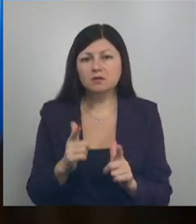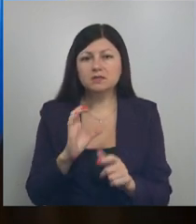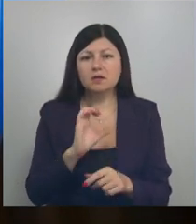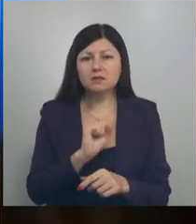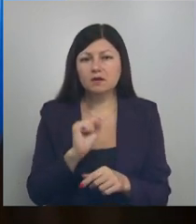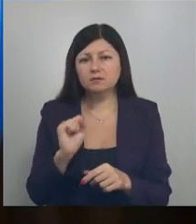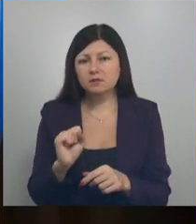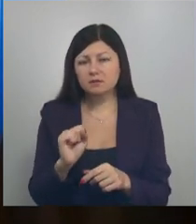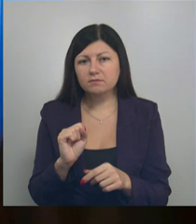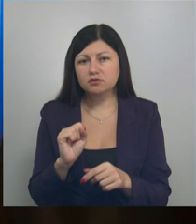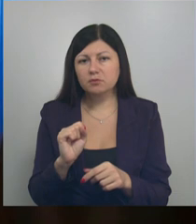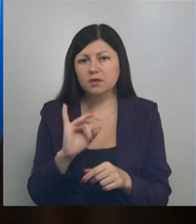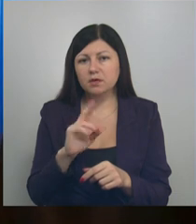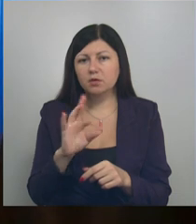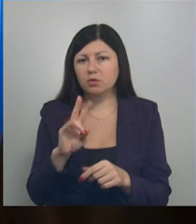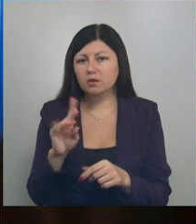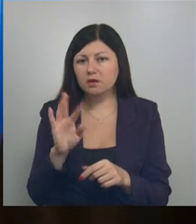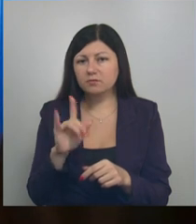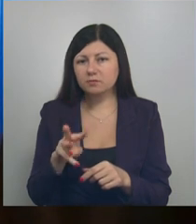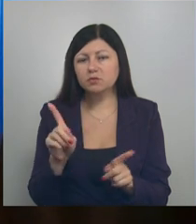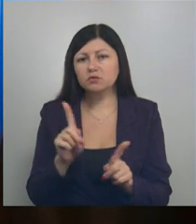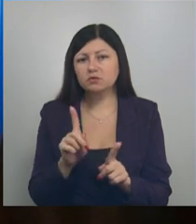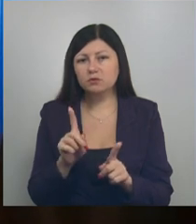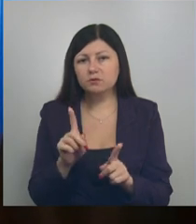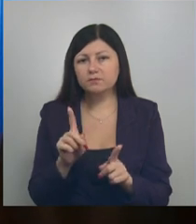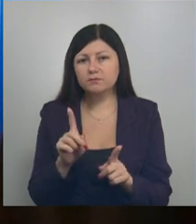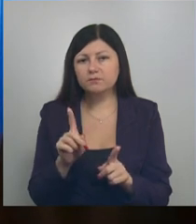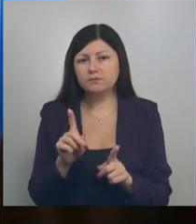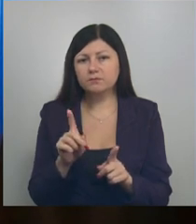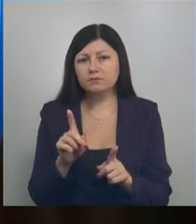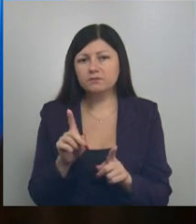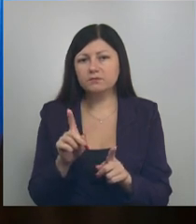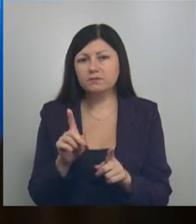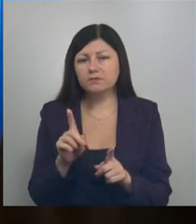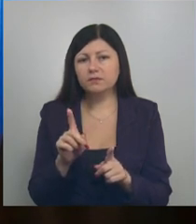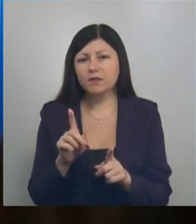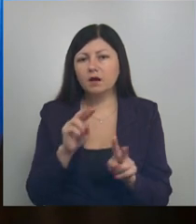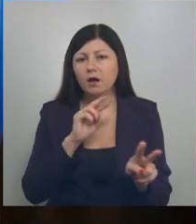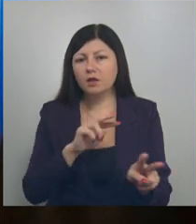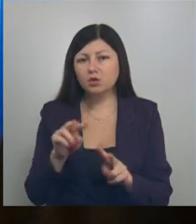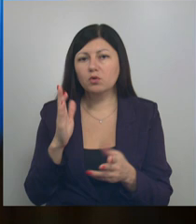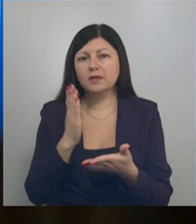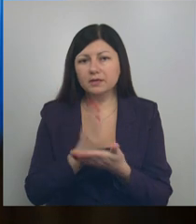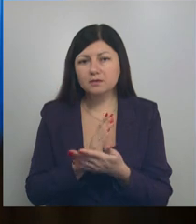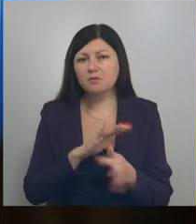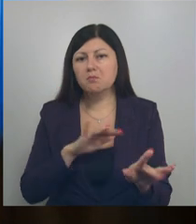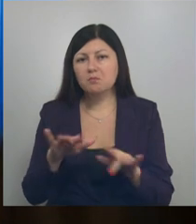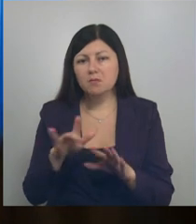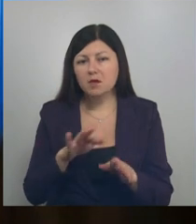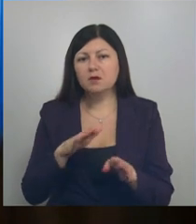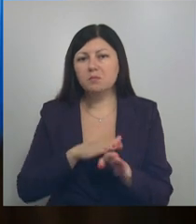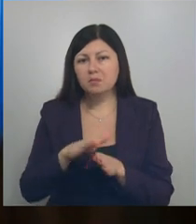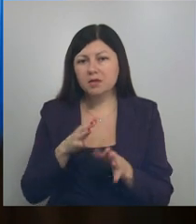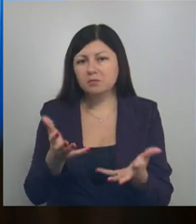Иконниковым, что контроль есть, меры предпринимаются.